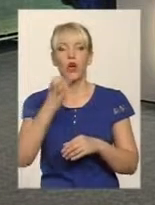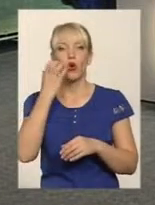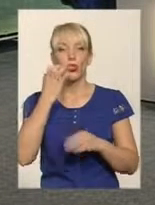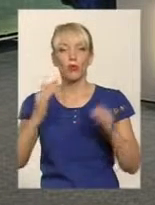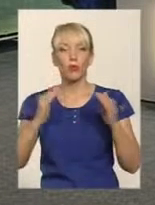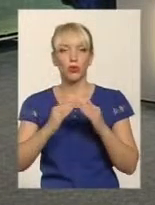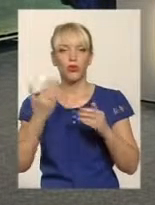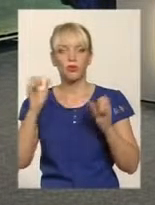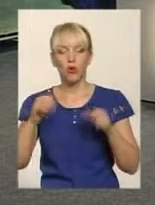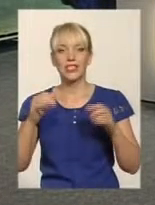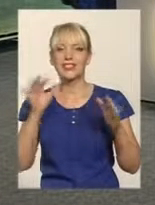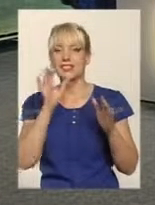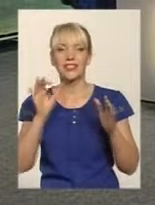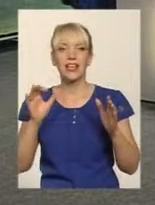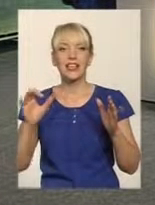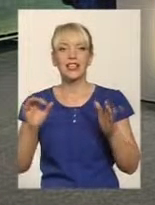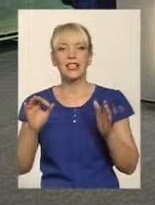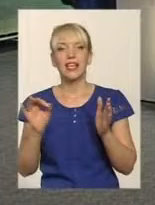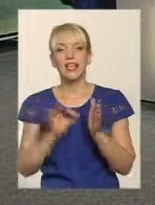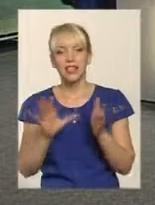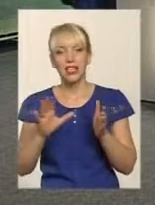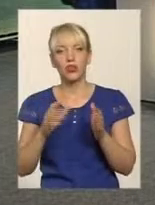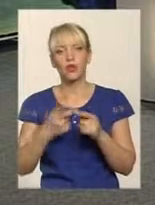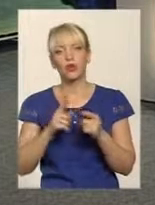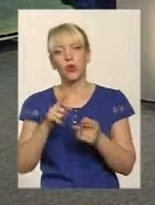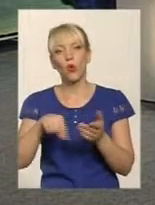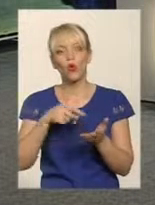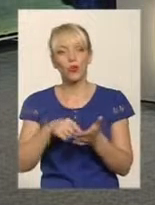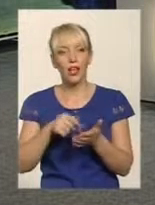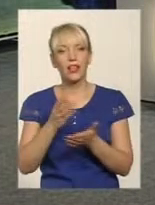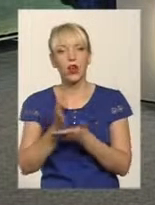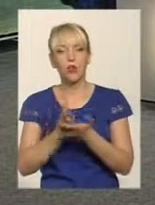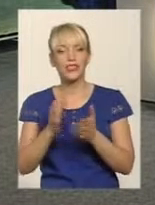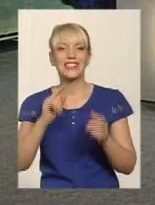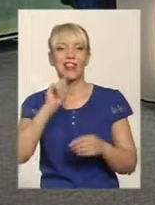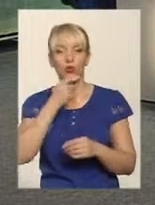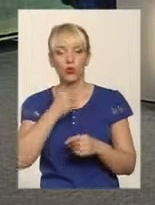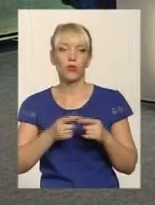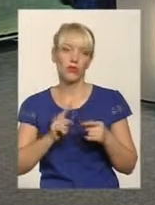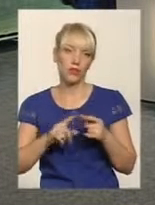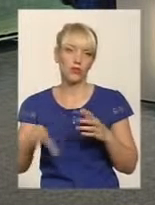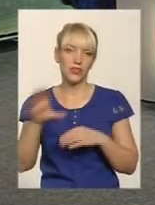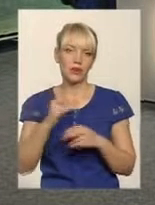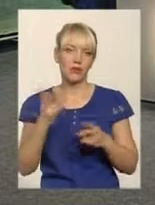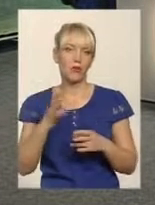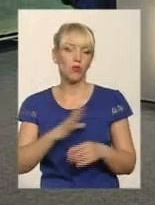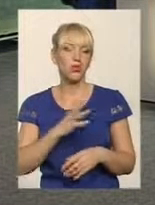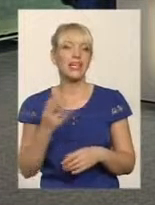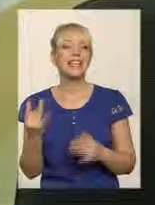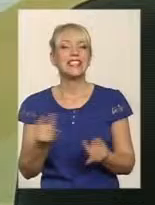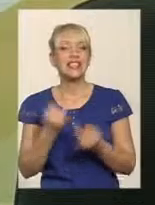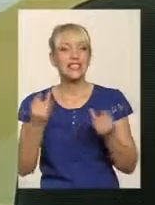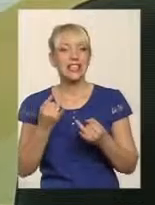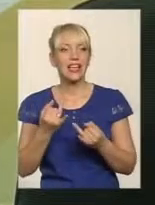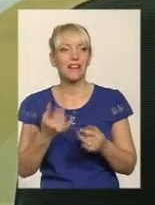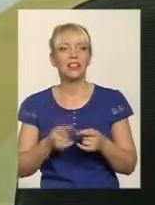зекономити в подальшому на оплаті комунальних послуг. І в цьому повинні бути зацікавлені, беззаперечно, всі мешканці будинку. І зважити на те,